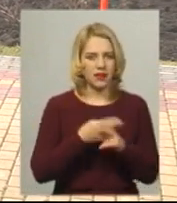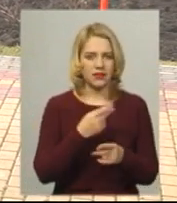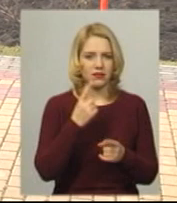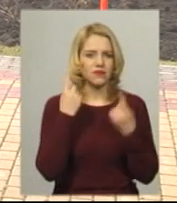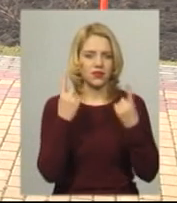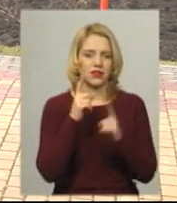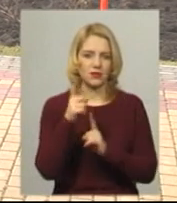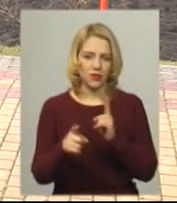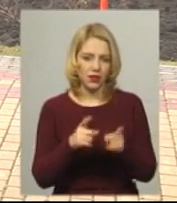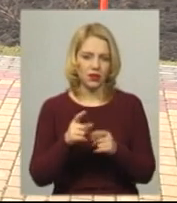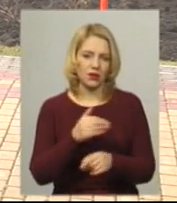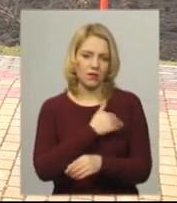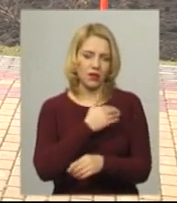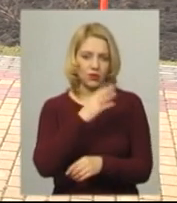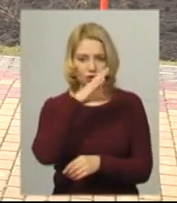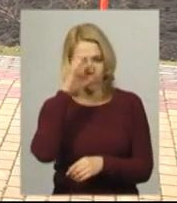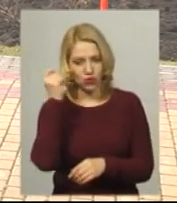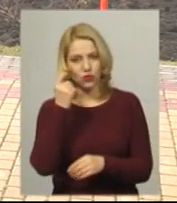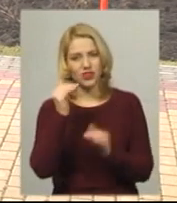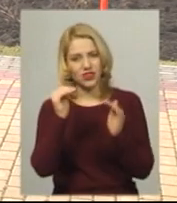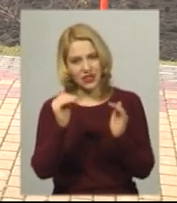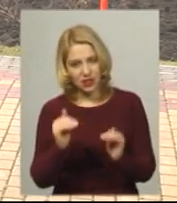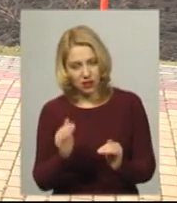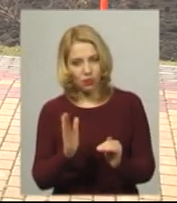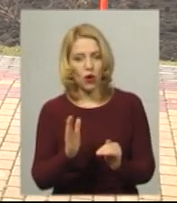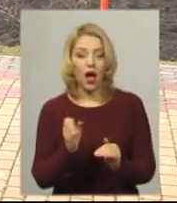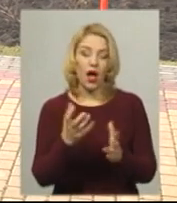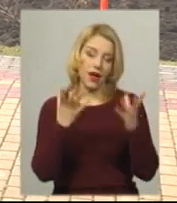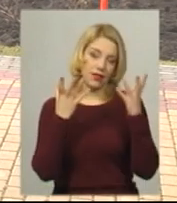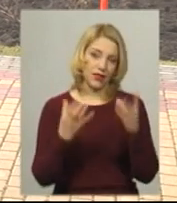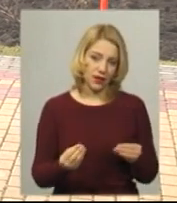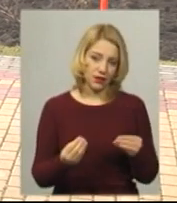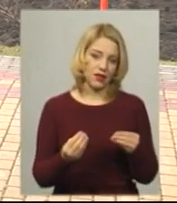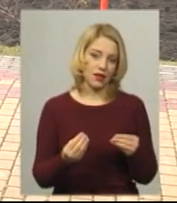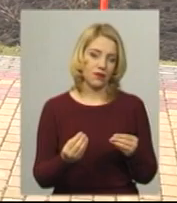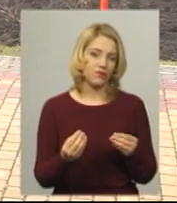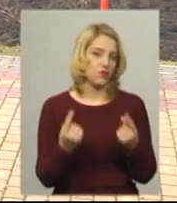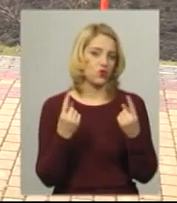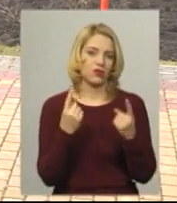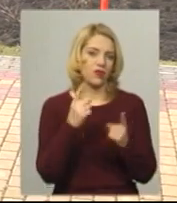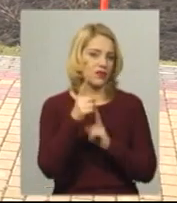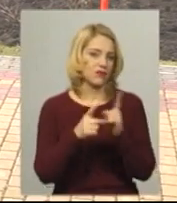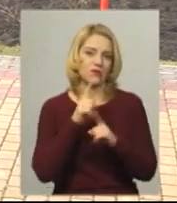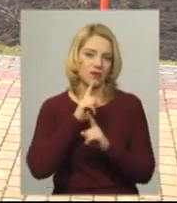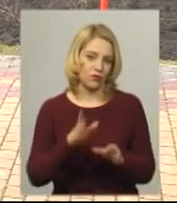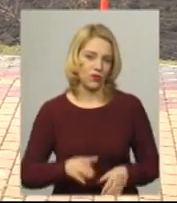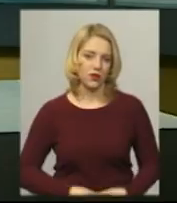опадів, температура повітря вночі дещо знизиться, а денна суттєво не зміниться.